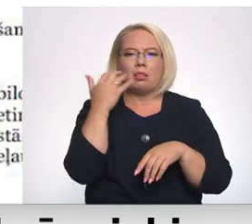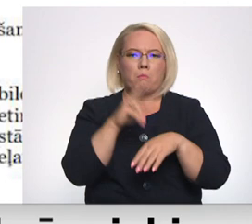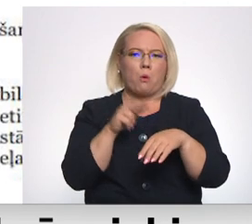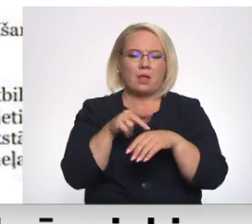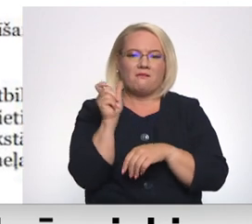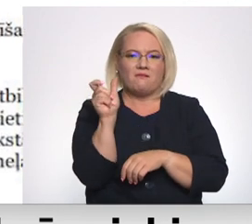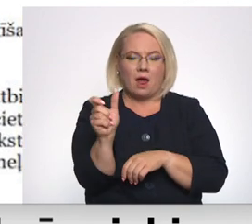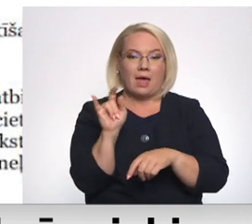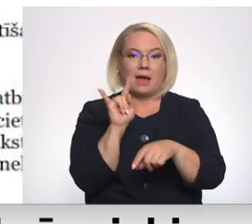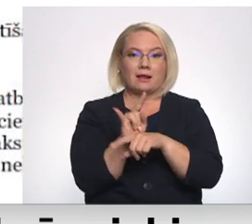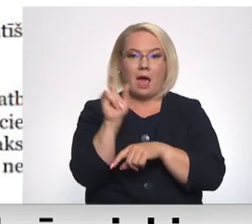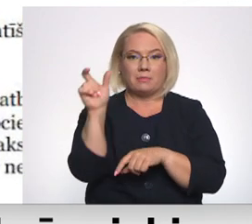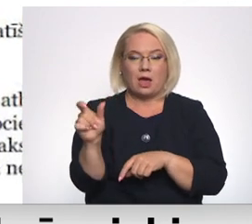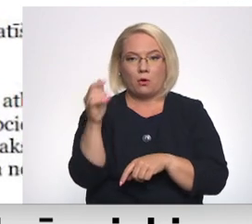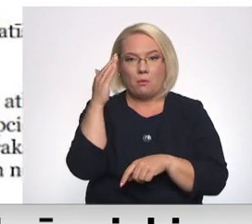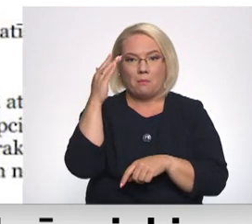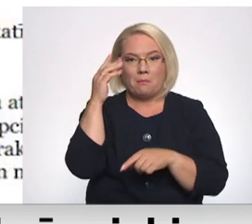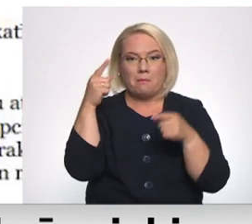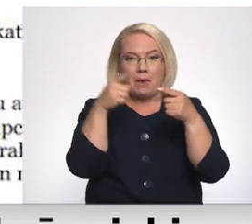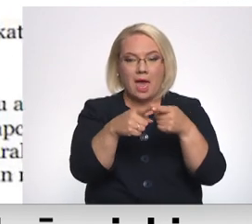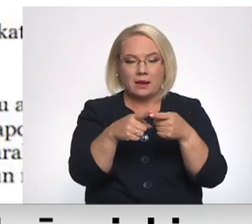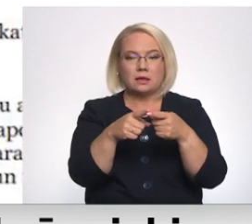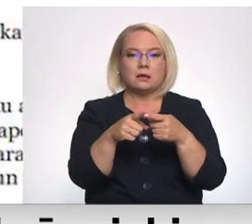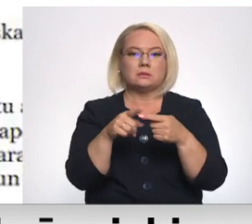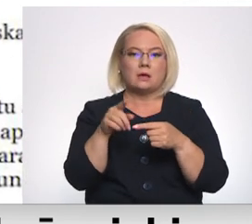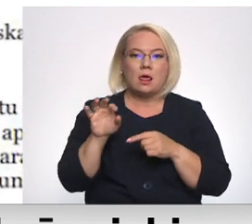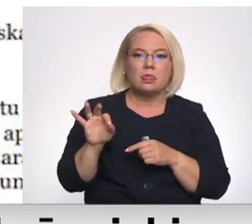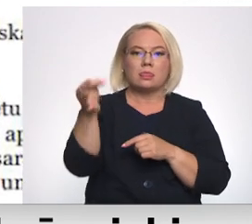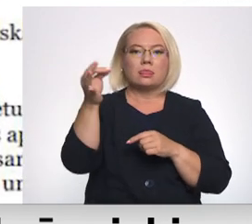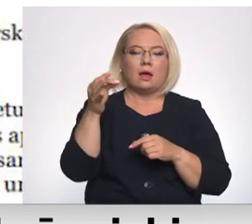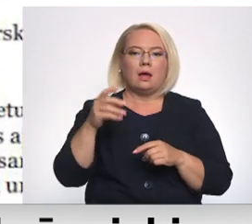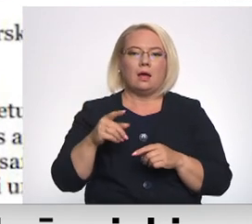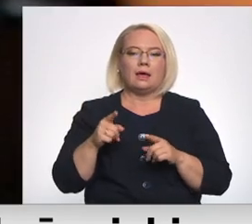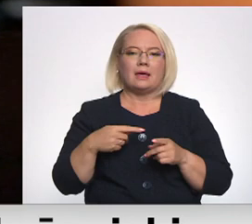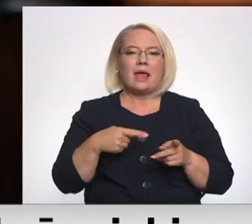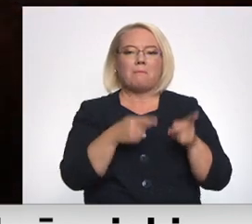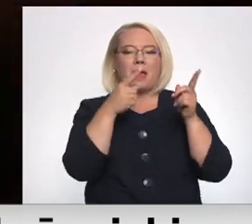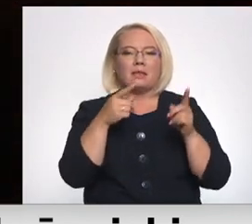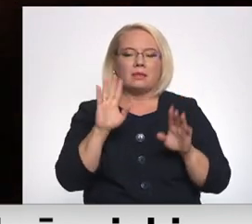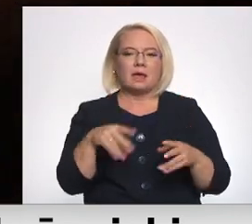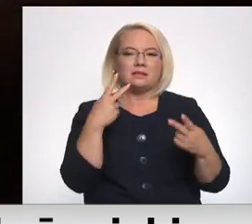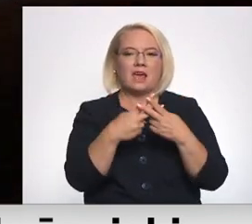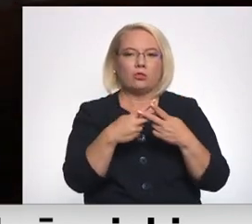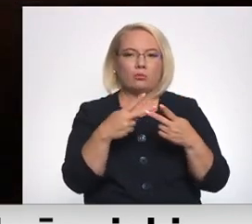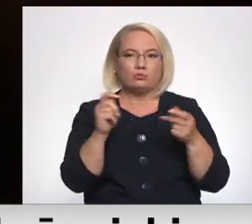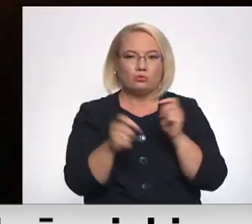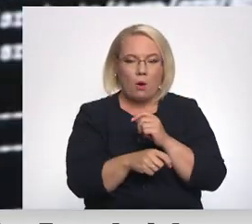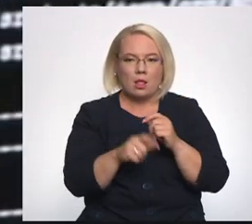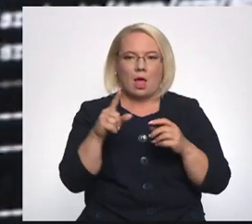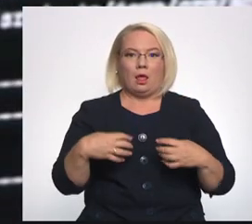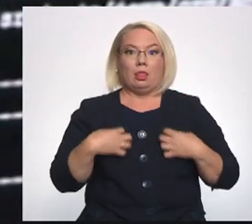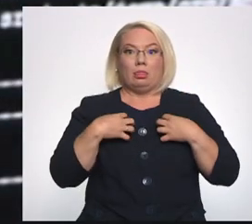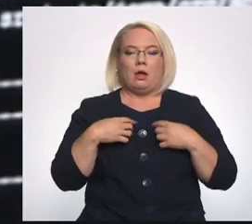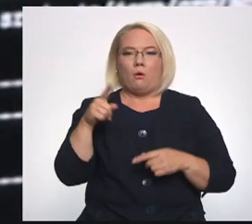mērķi šajā gadījumā ir iebiedēt saņēmēju ar cietumsodu, lai vēlāk izkrāptu naudu. Ďirds Zvirbulis, Ingus Graudiņš,